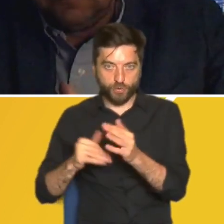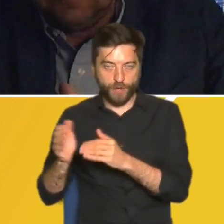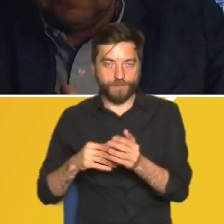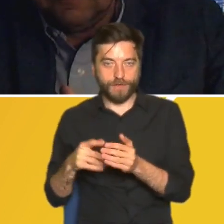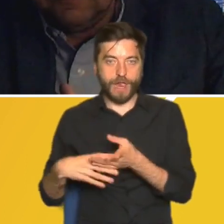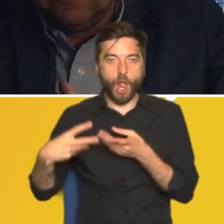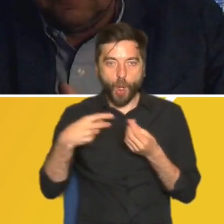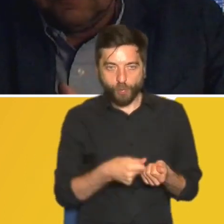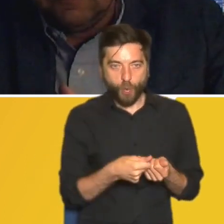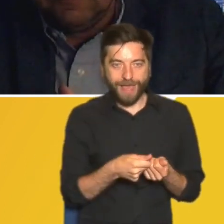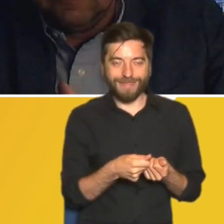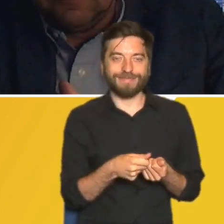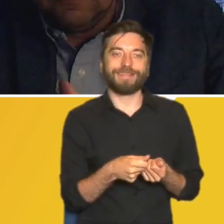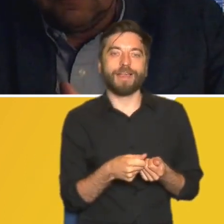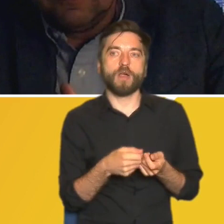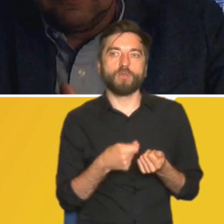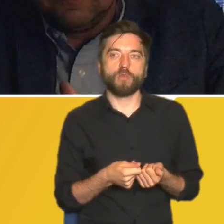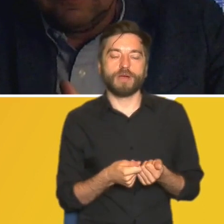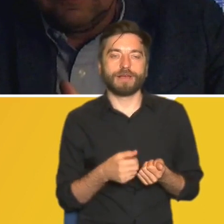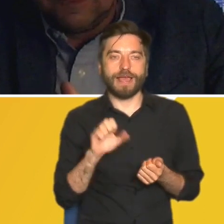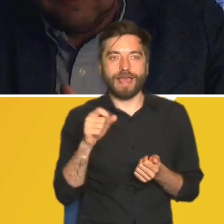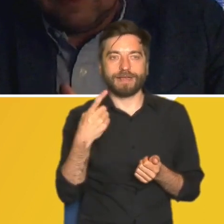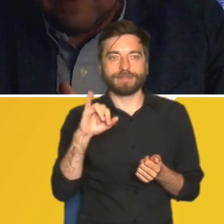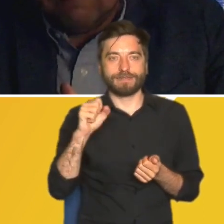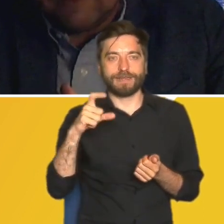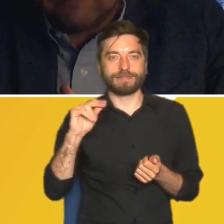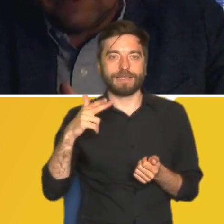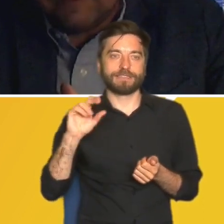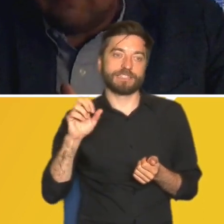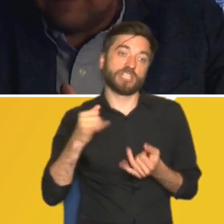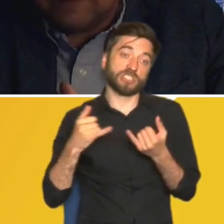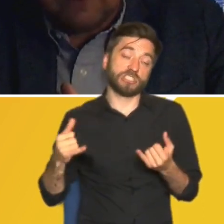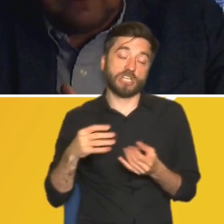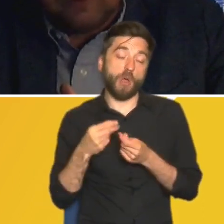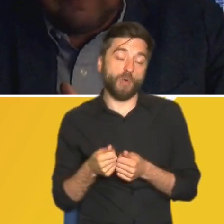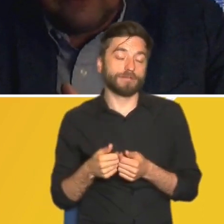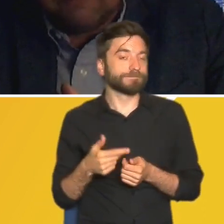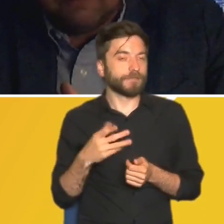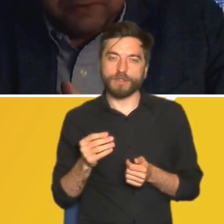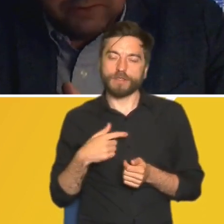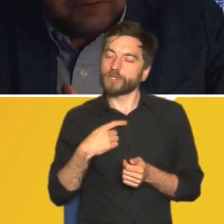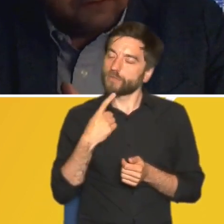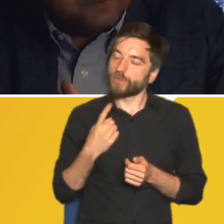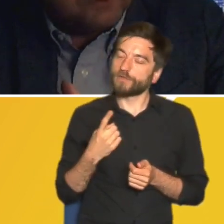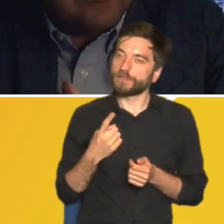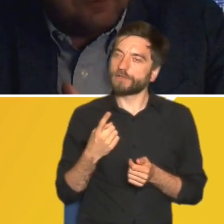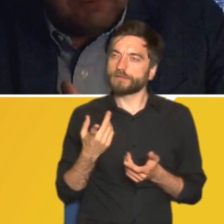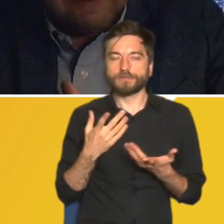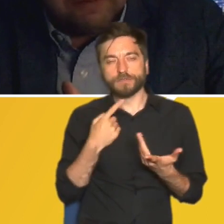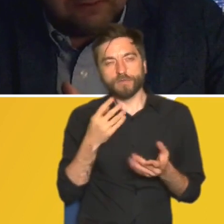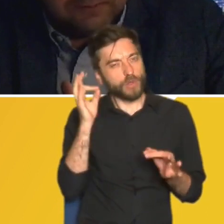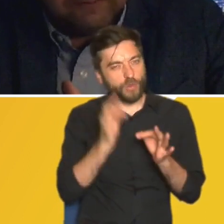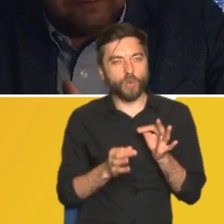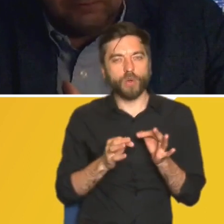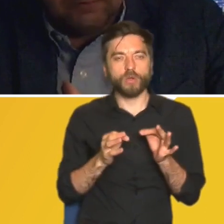opłatą jakby na opłatą tak opłatą adresencką czy innym typem podatku ja uważam że to co powiedziałem może czego nie powiedziałem